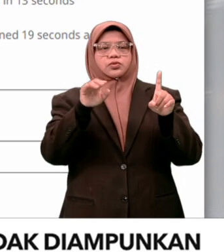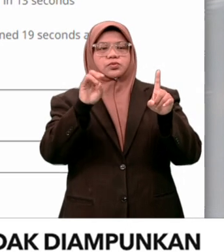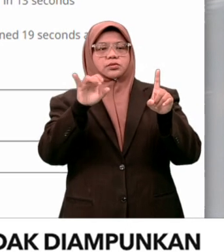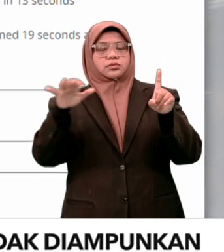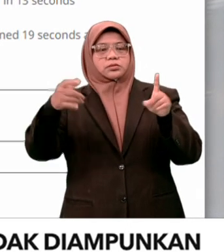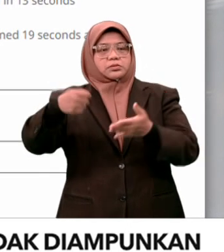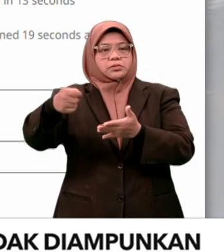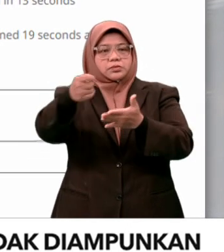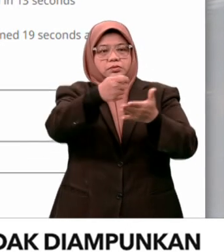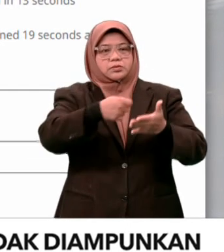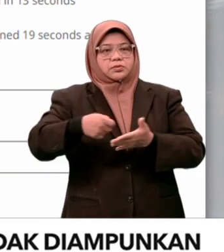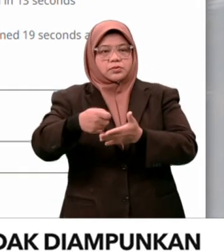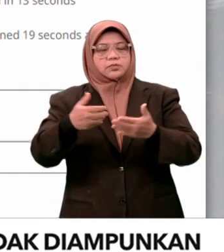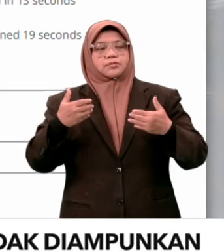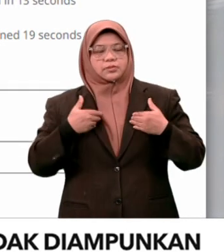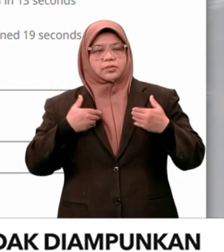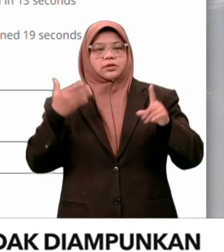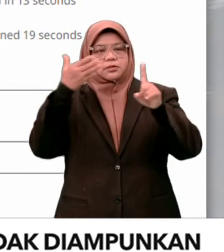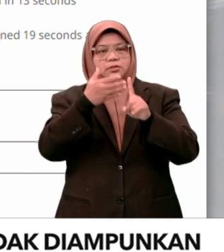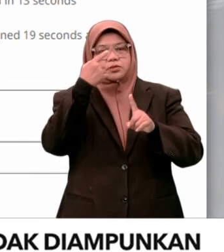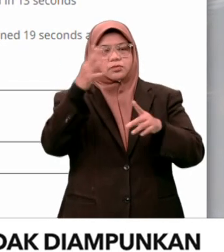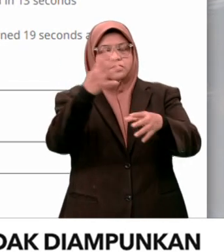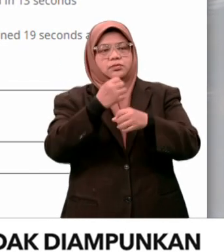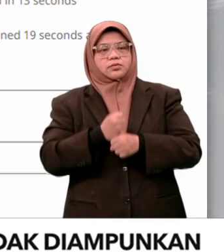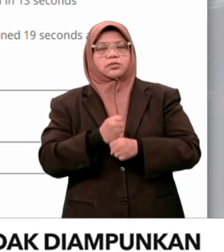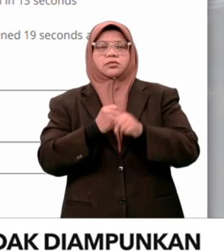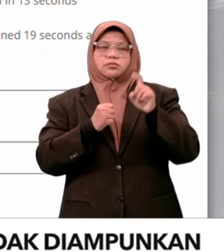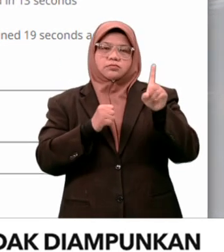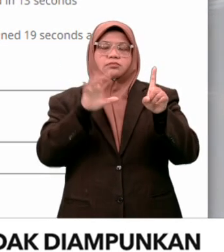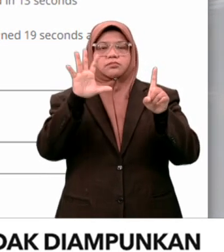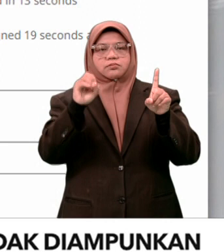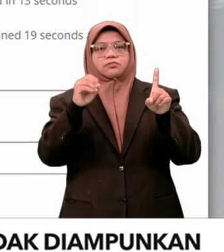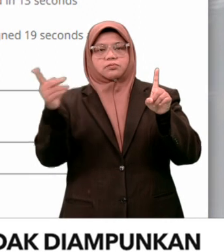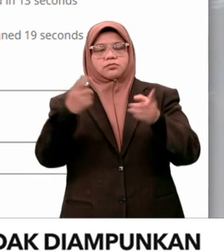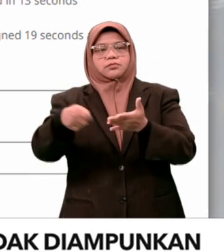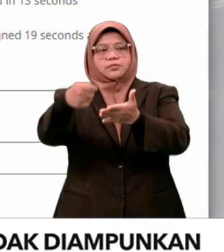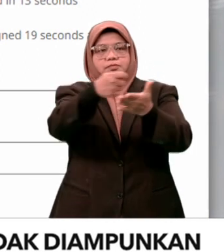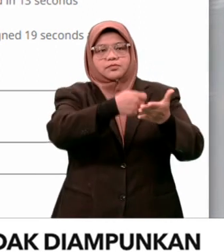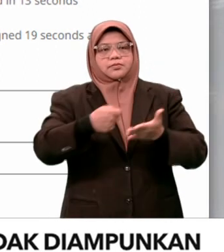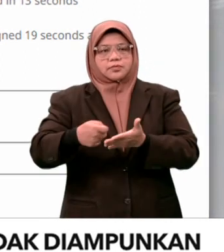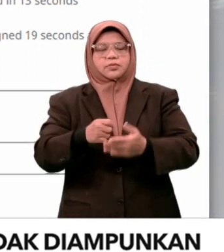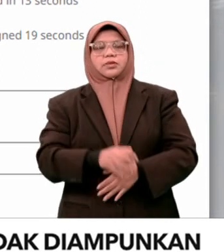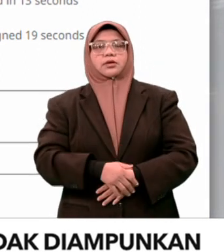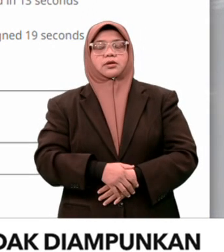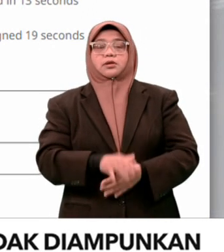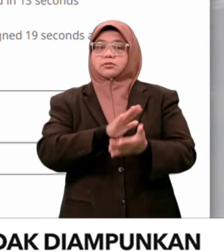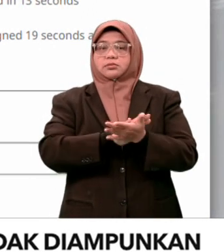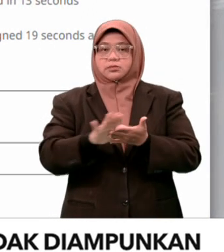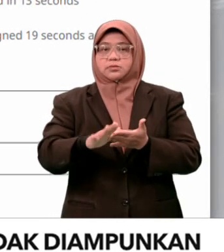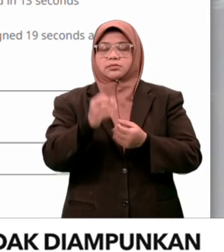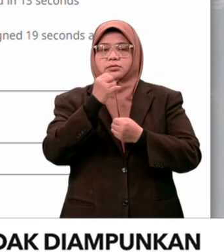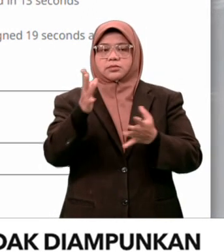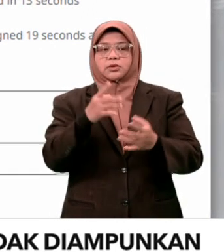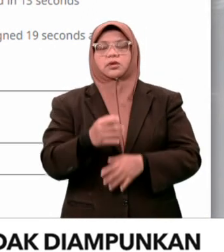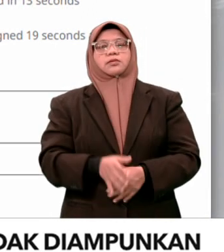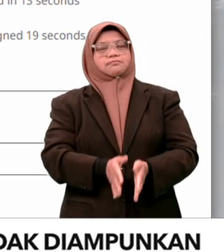menandatangani petisyen yang disasarkan mencapai 150,000 tanda tangan. Menurut bersih petisyen itu bagi meminta